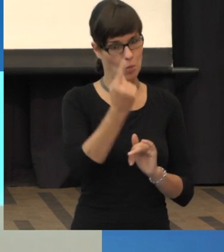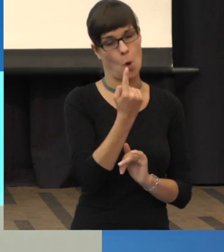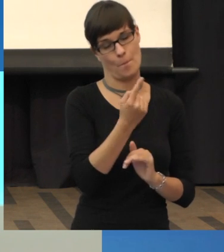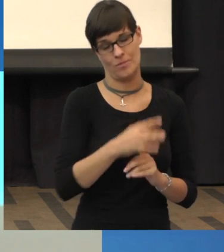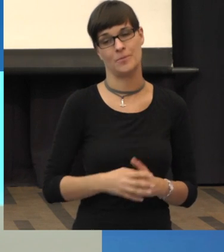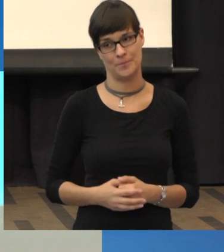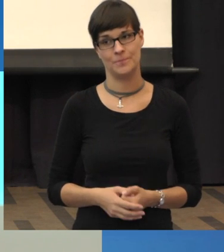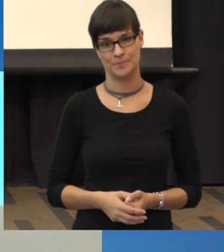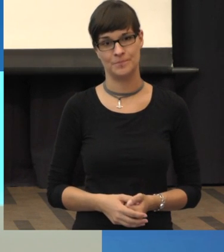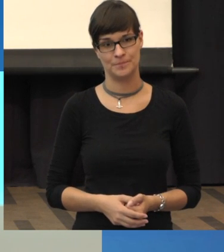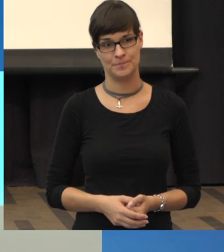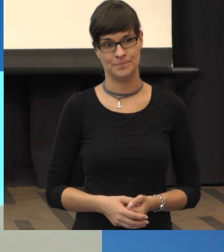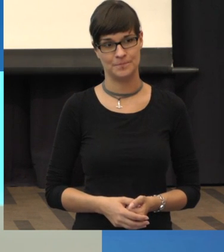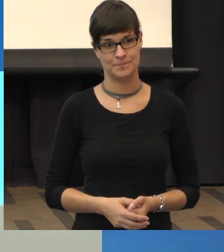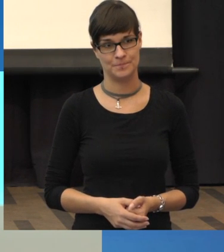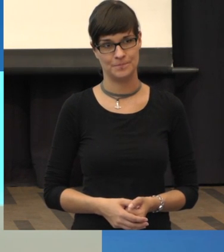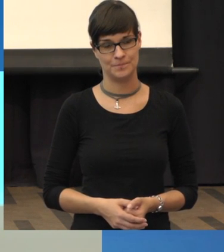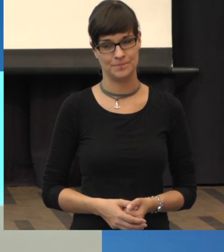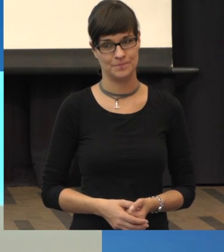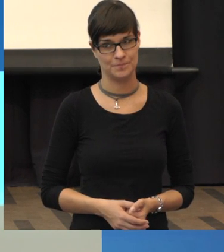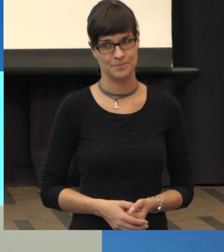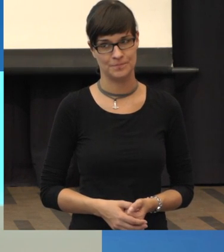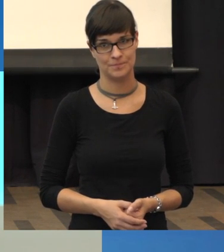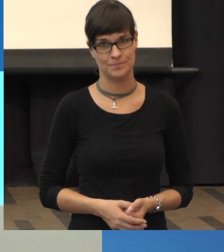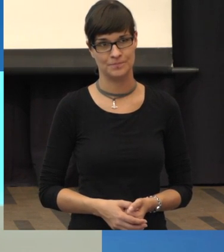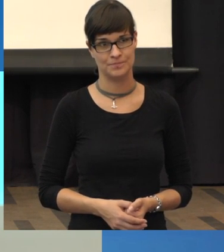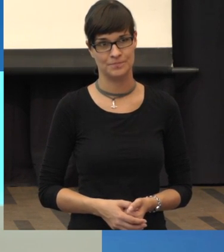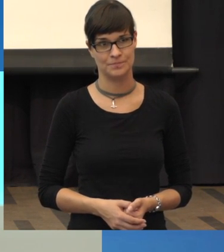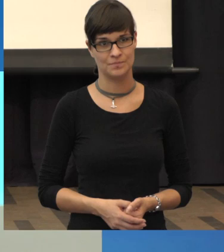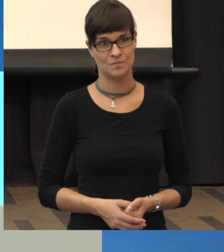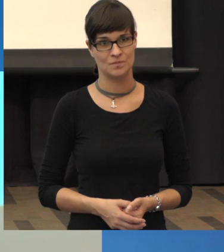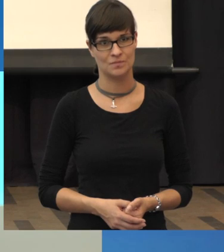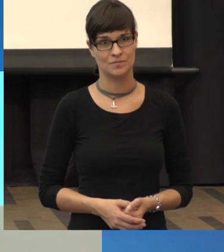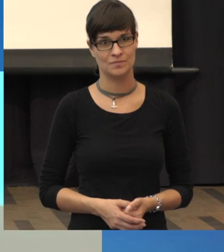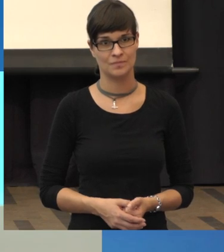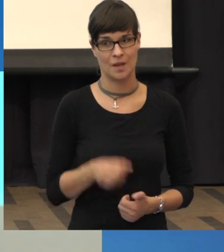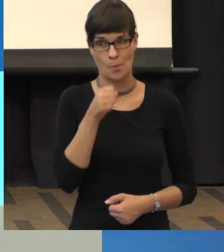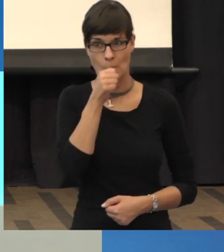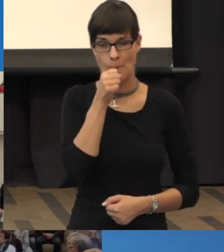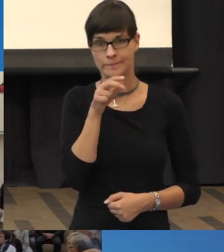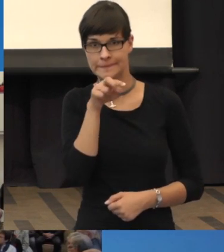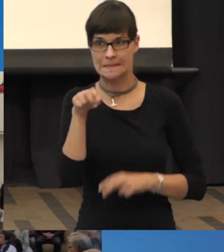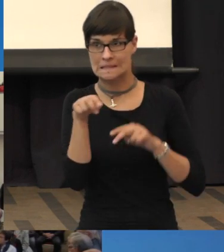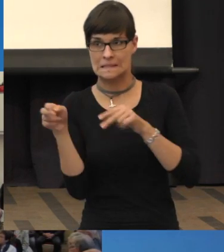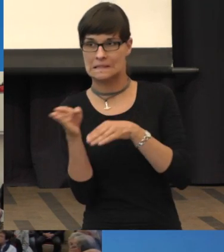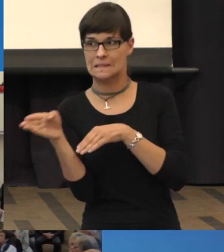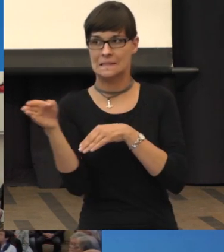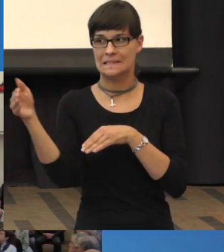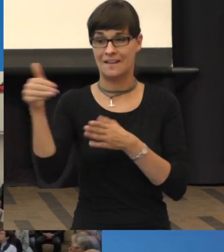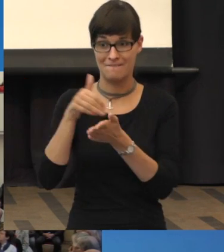Ich weiß die Zahlen nicht genau. So, da war es dann. So, ich fleiche mich mal wieder durch die Gänge hier.